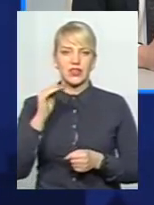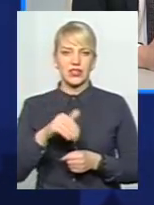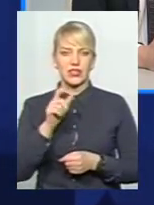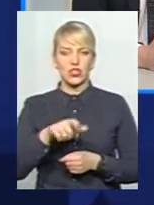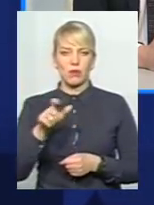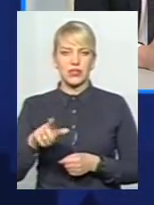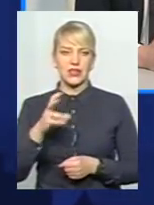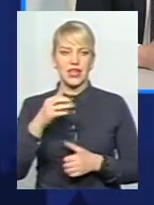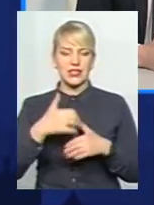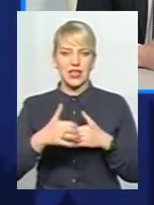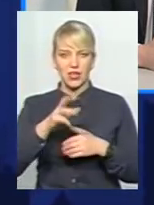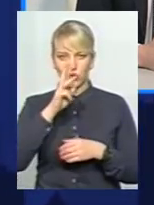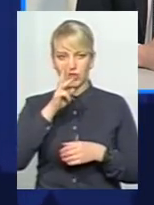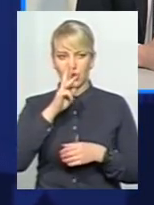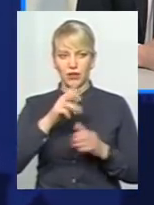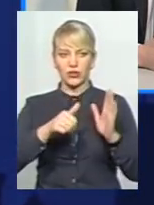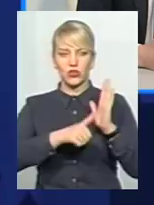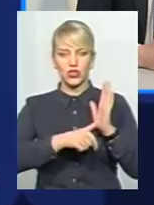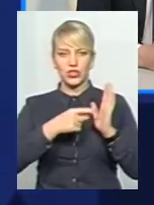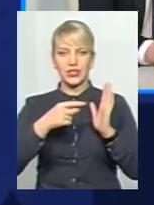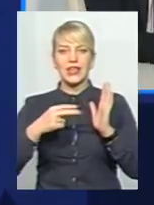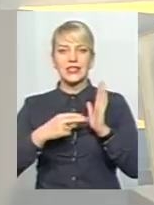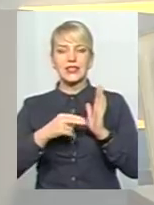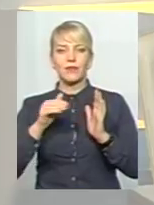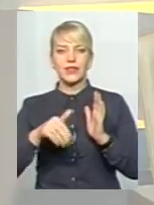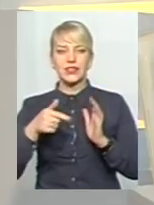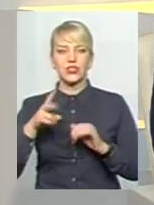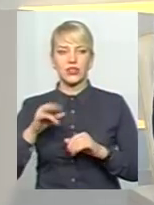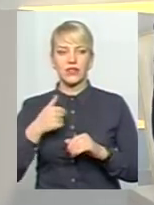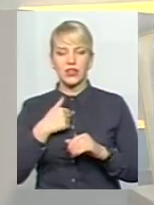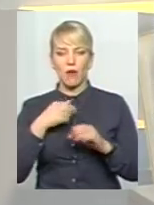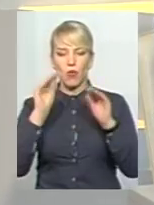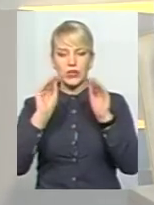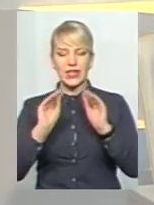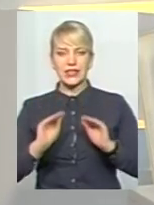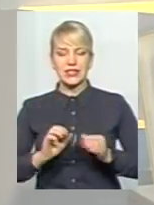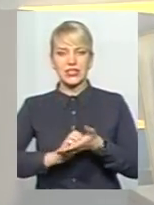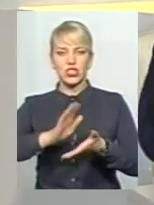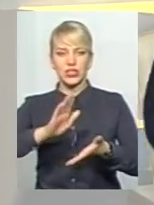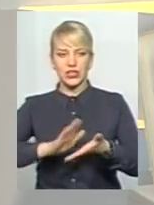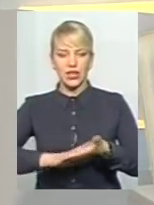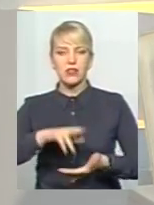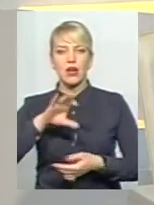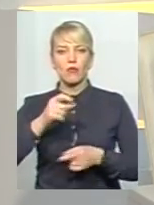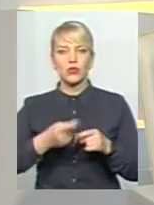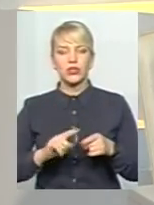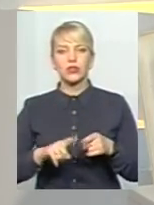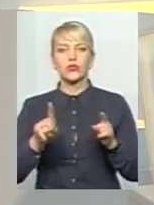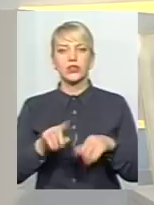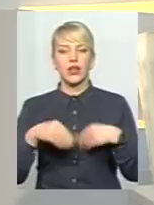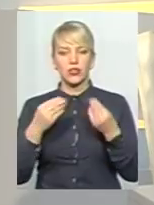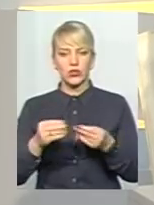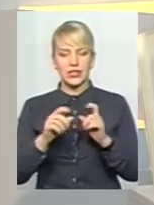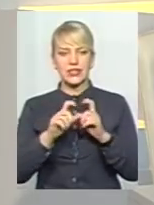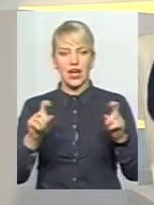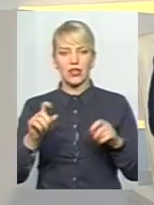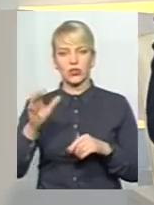на середню заробітну плату 6-7 тисяч гривень. Я по статистичних даних і по даних, які дають заклади освіту,